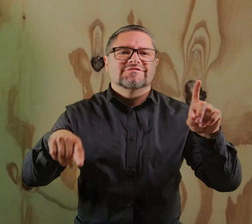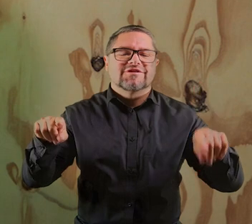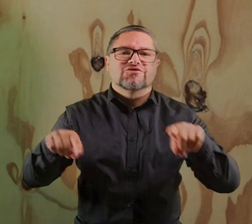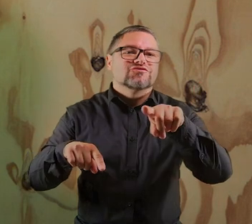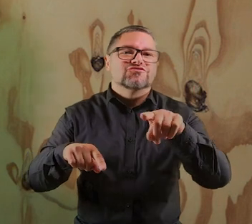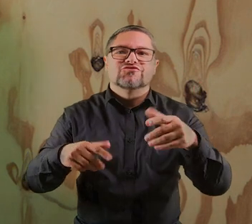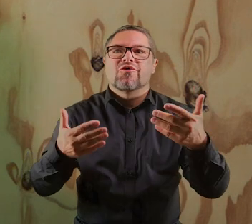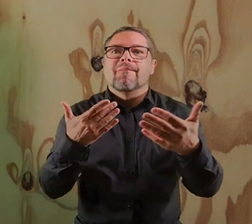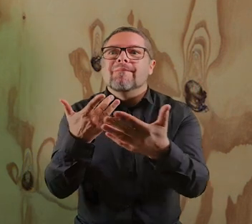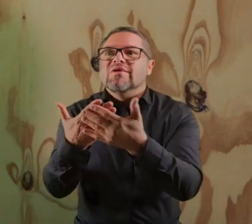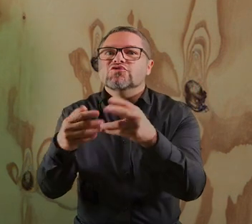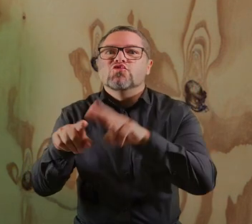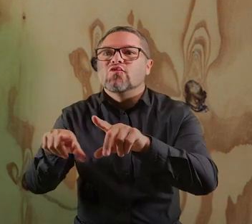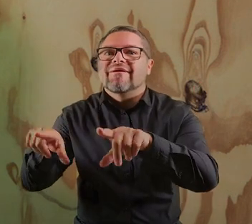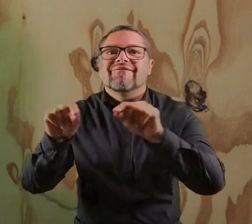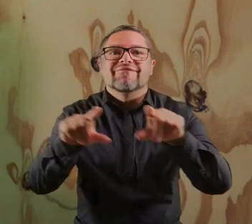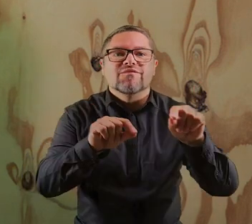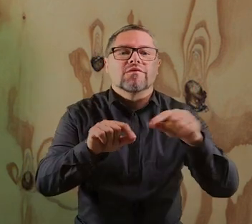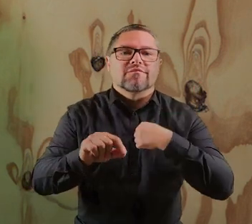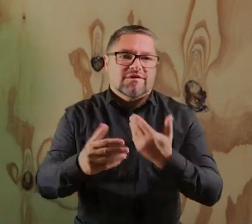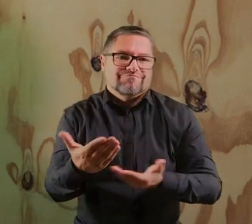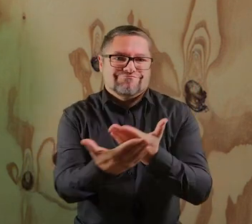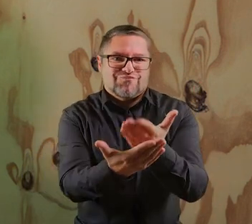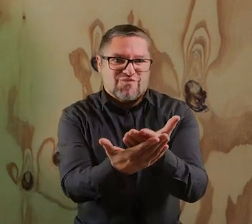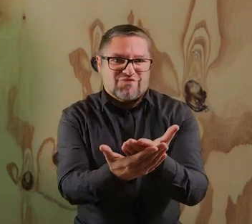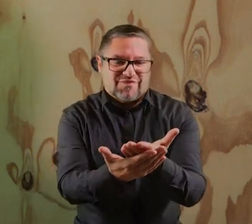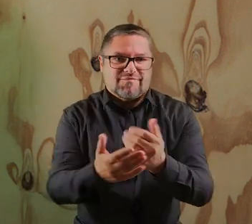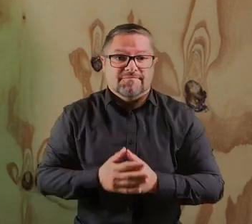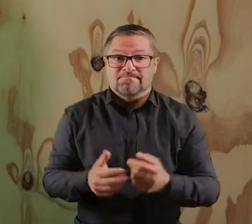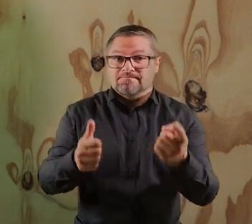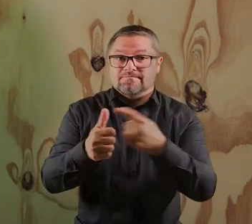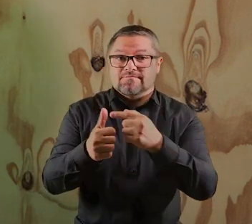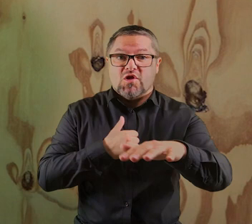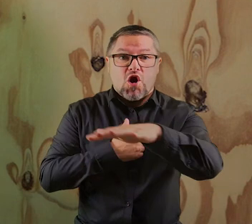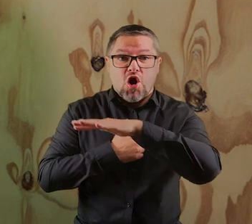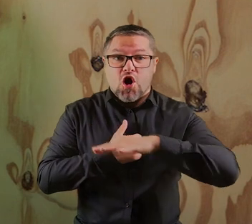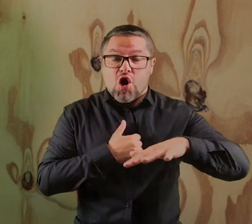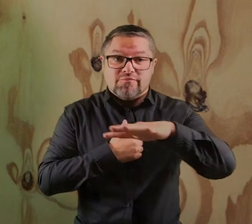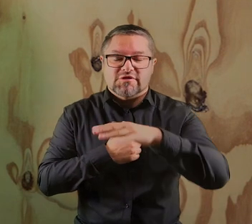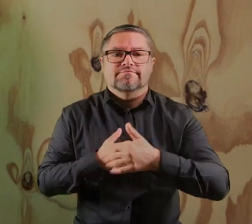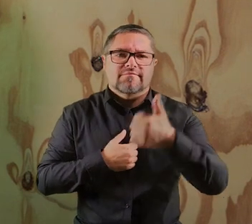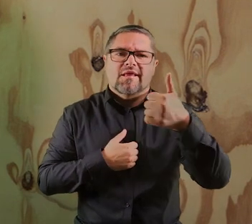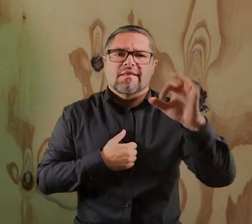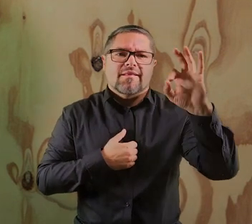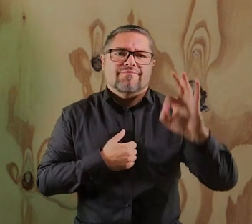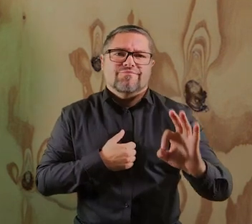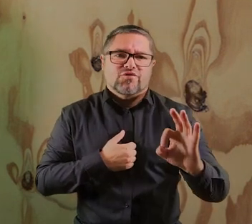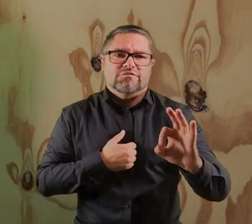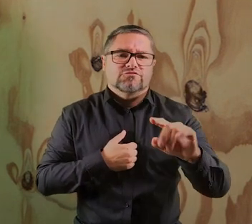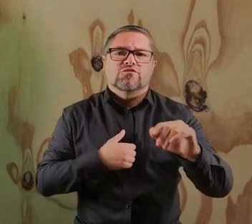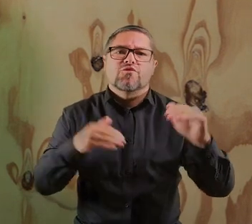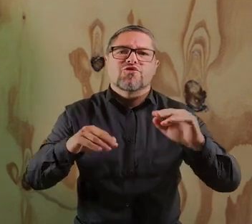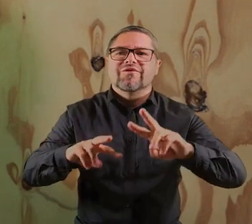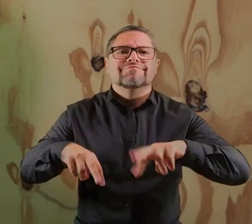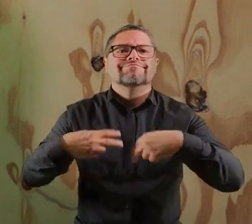zależności od tego, do czego Państwo jest bliżej, możemy Państwu zaproponować. Pierwszy to jest obszar związany z jednym procentem,